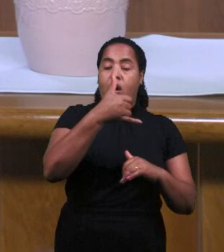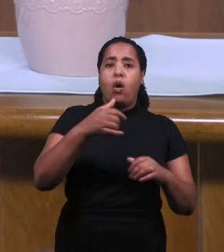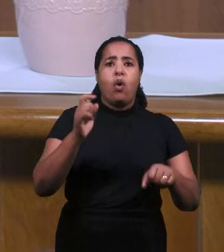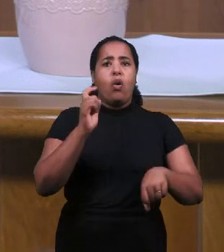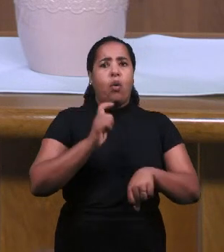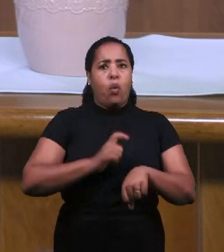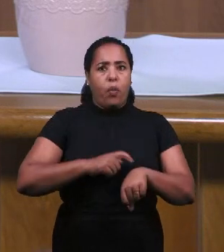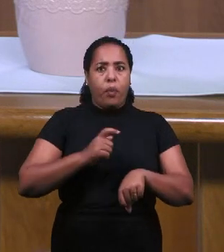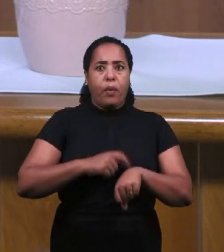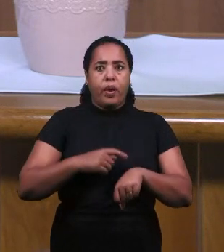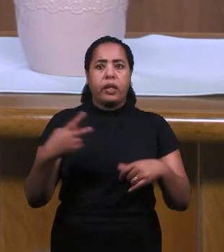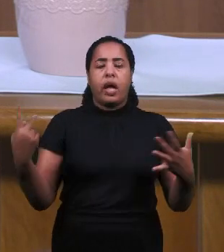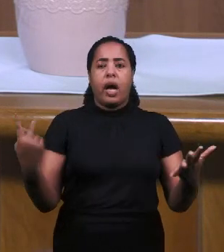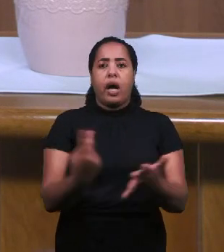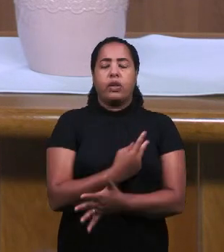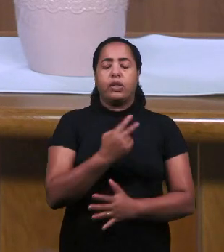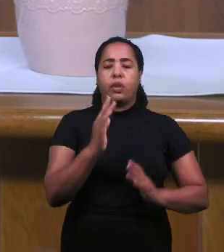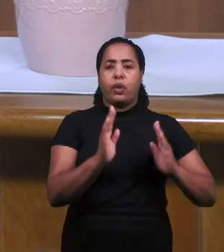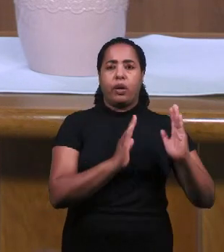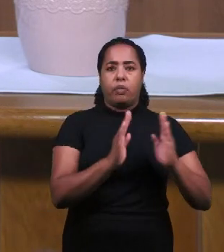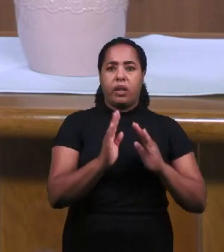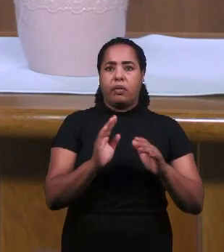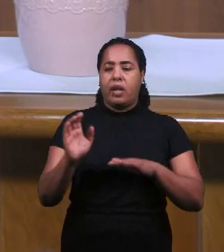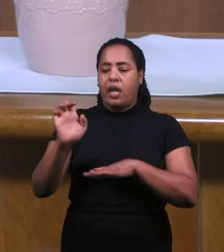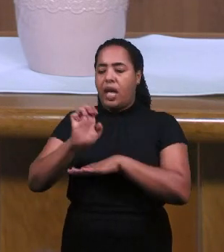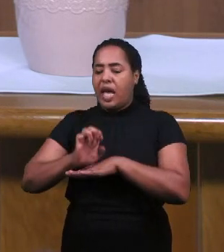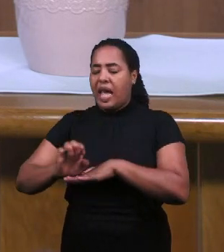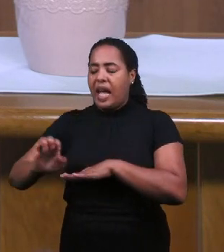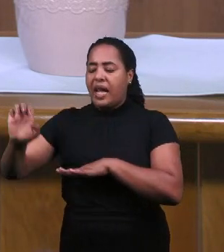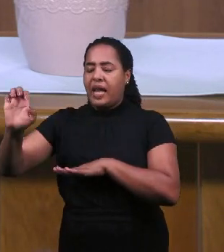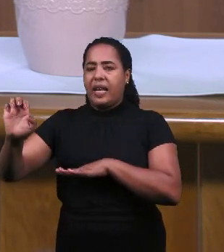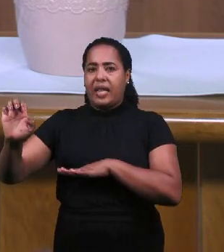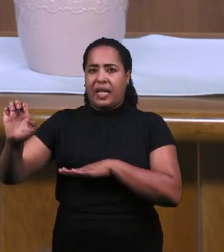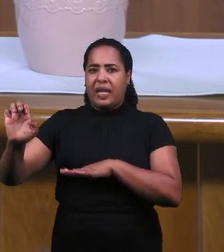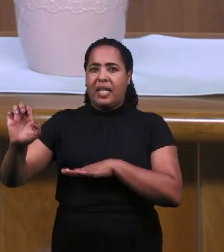Он Пришел В момент Когда Илия